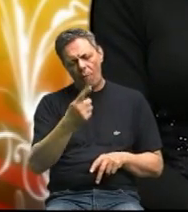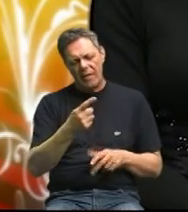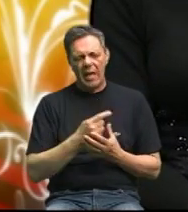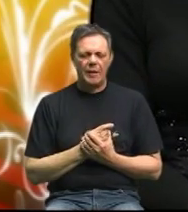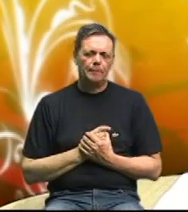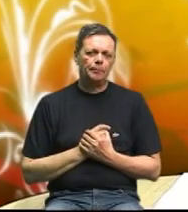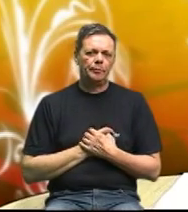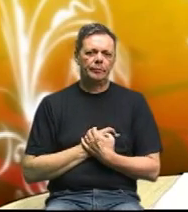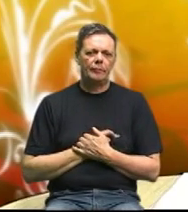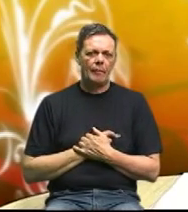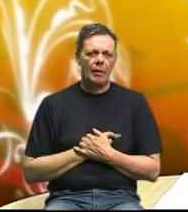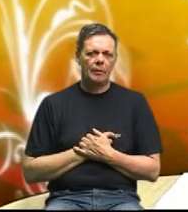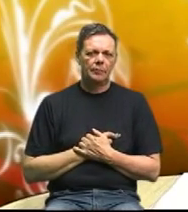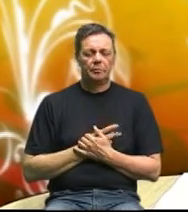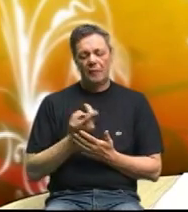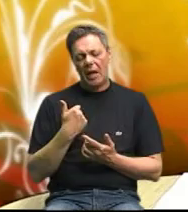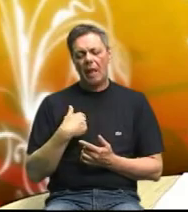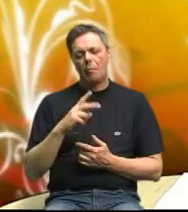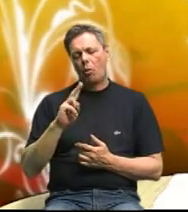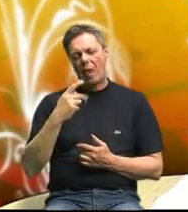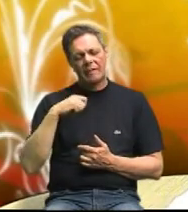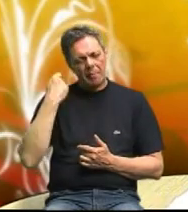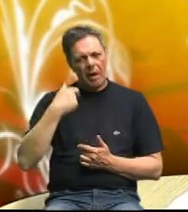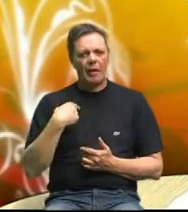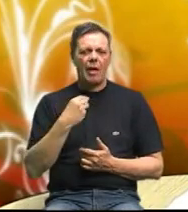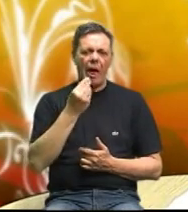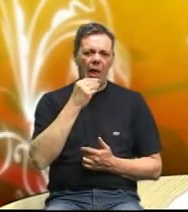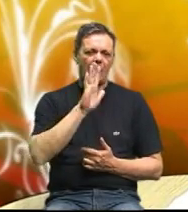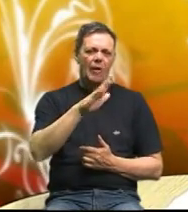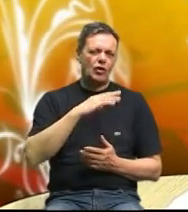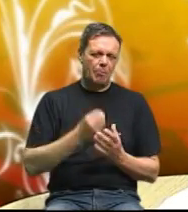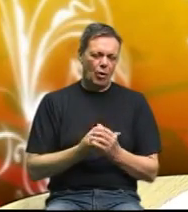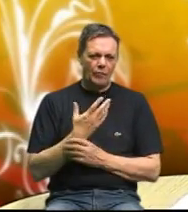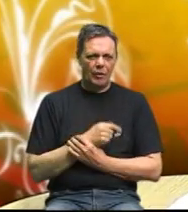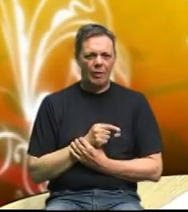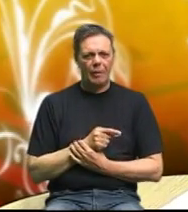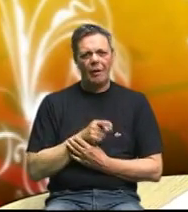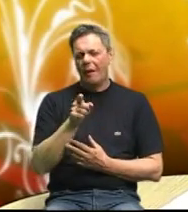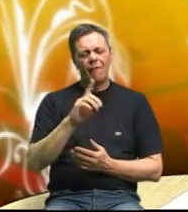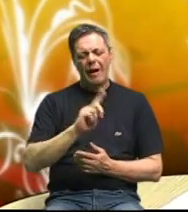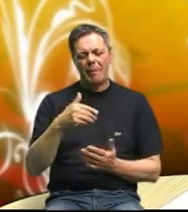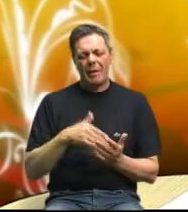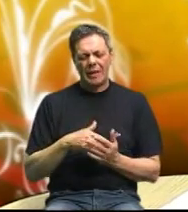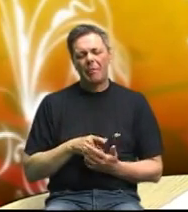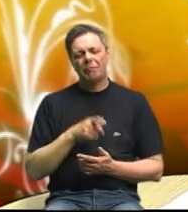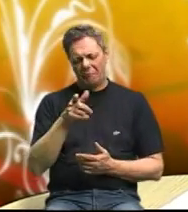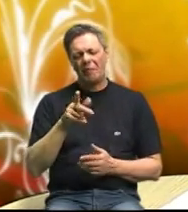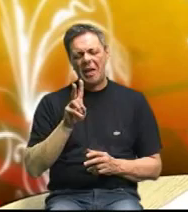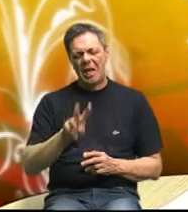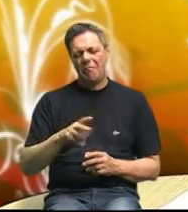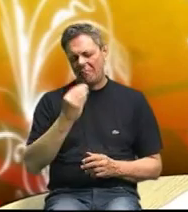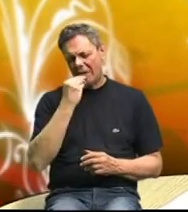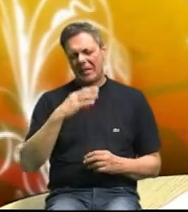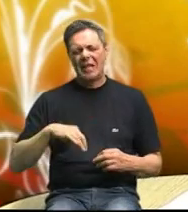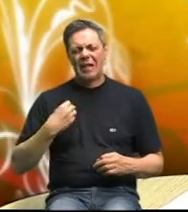neko hoće može nazvati mene da im ja kažem da ja jedem vaše proizvode vama ne treba vi se bavite zdravo u